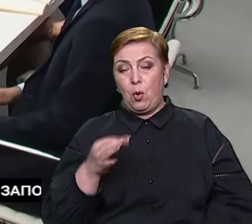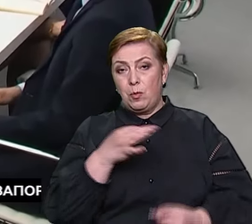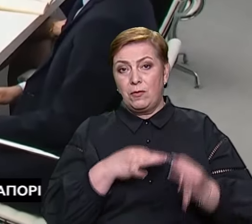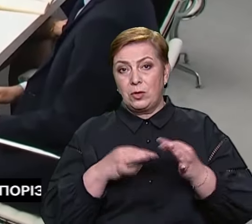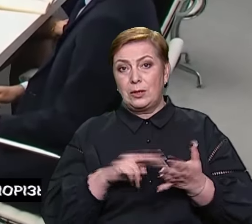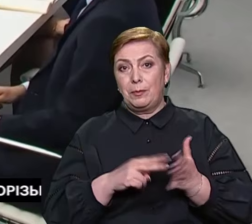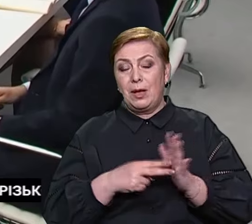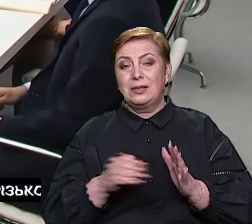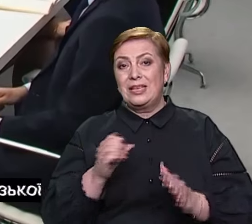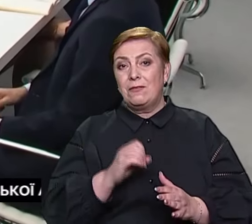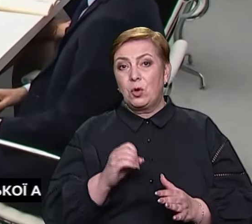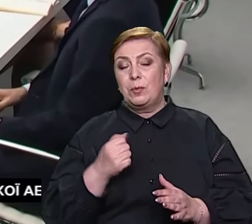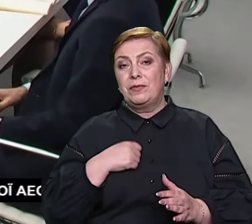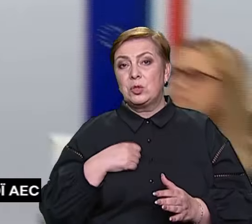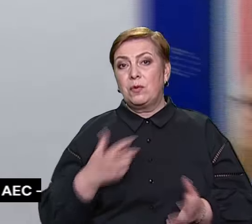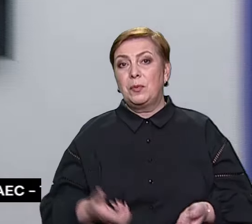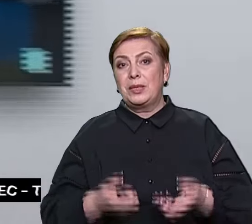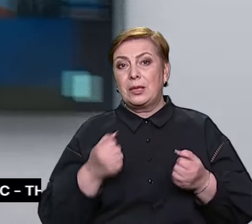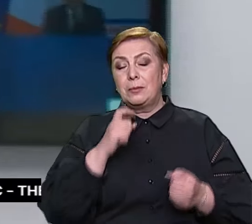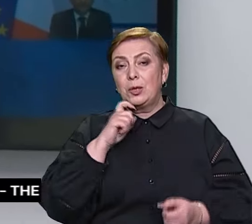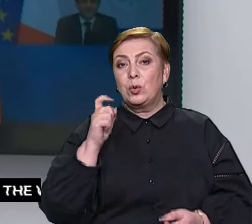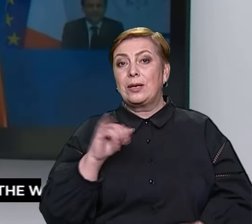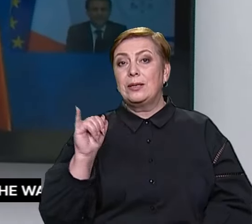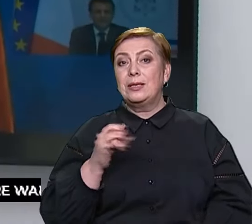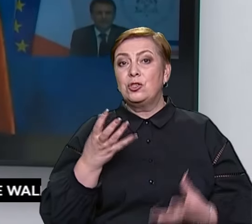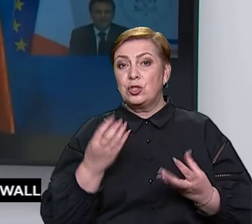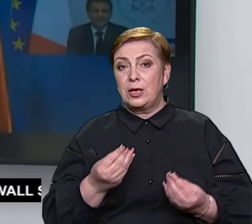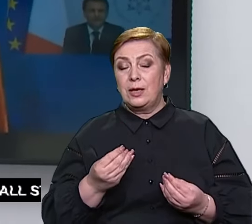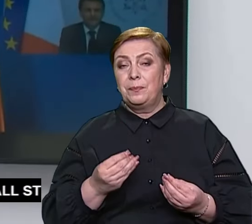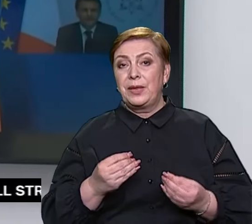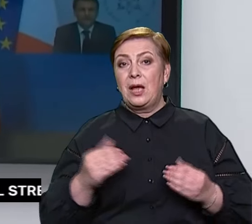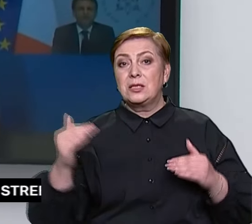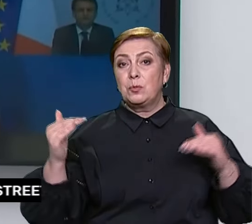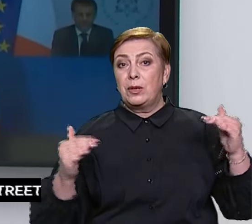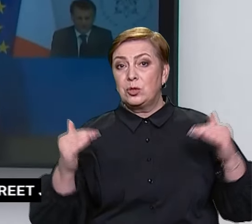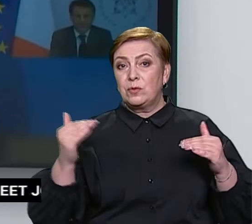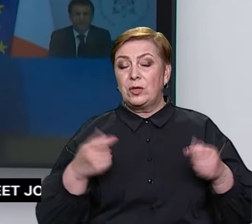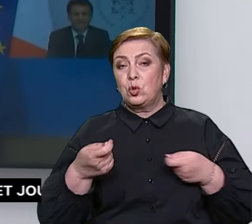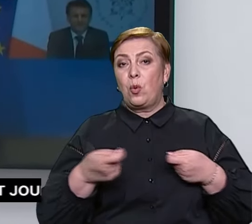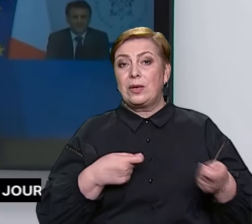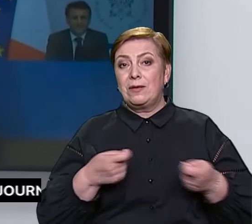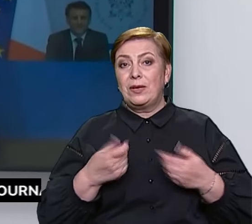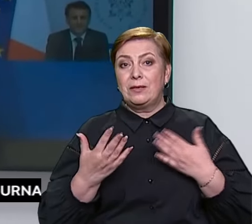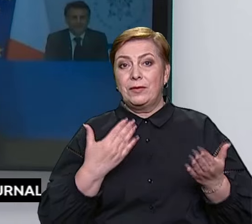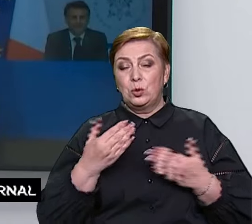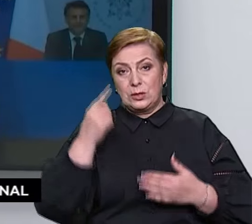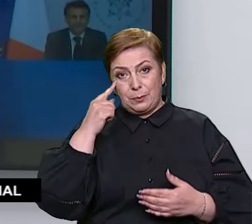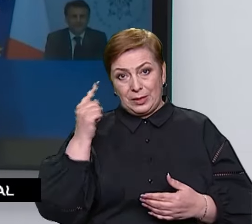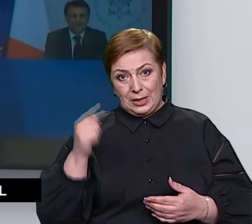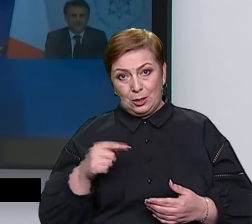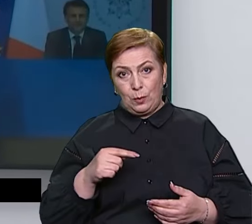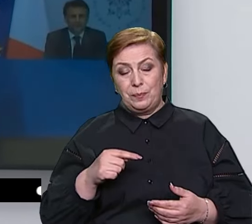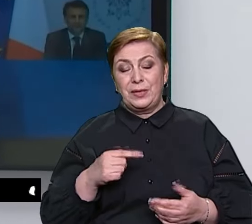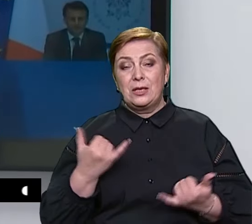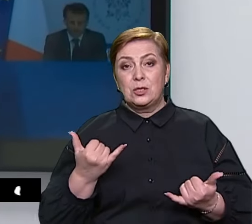Європи з військової підтримки України, а ще збалансування торгівельних відносин з Пекіном. Сьогодні ж німецький канцлер